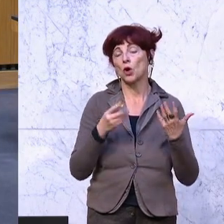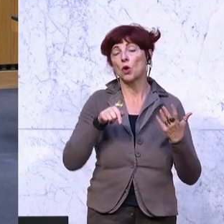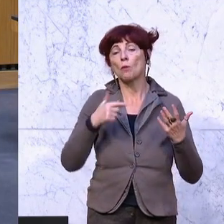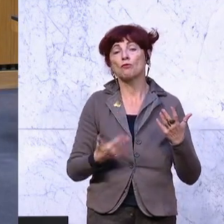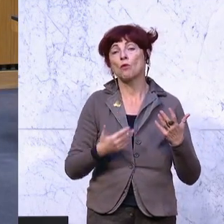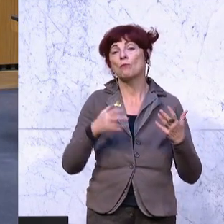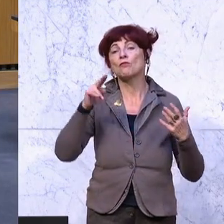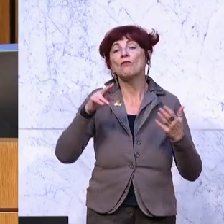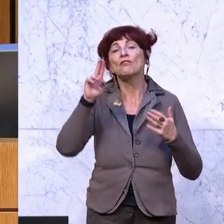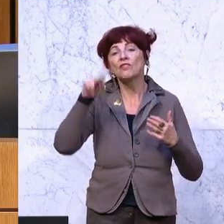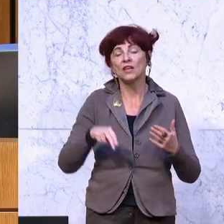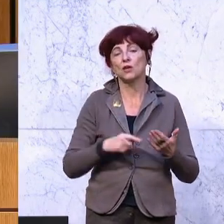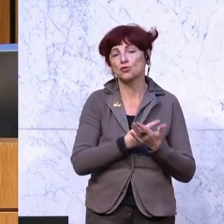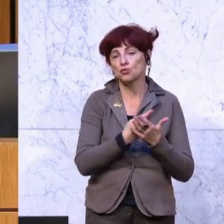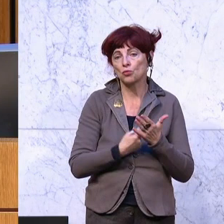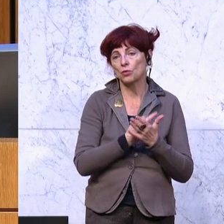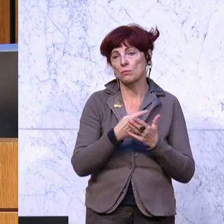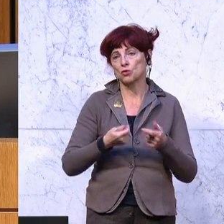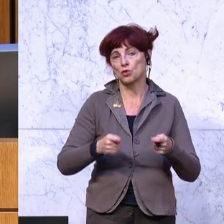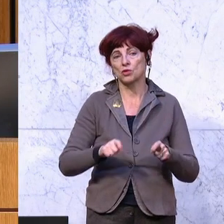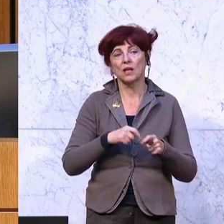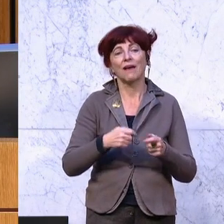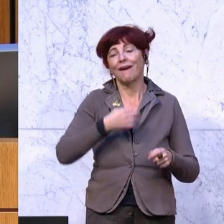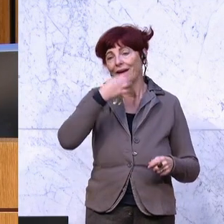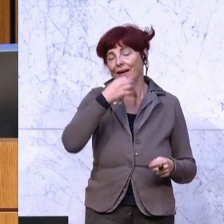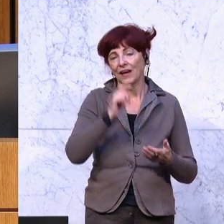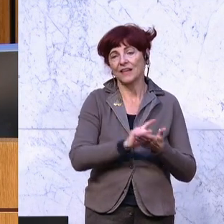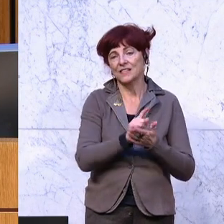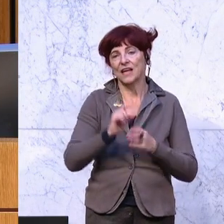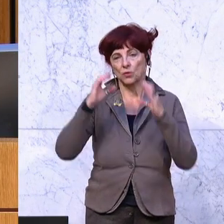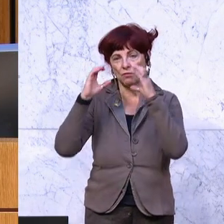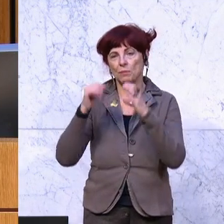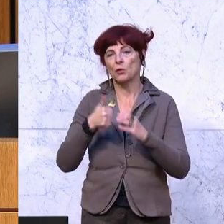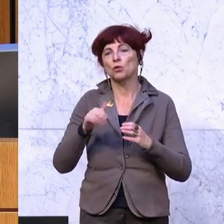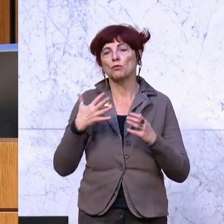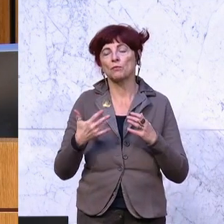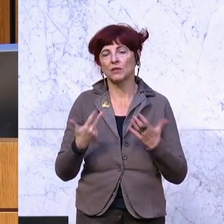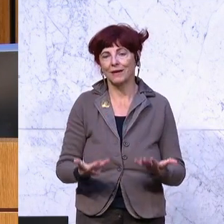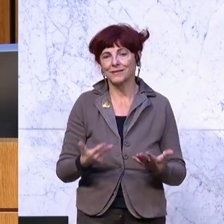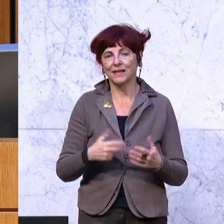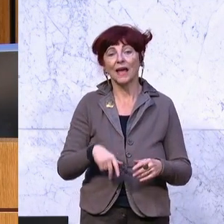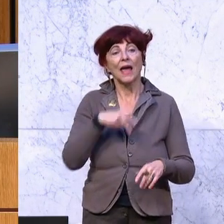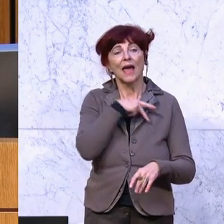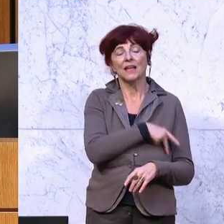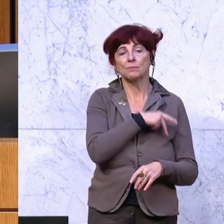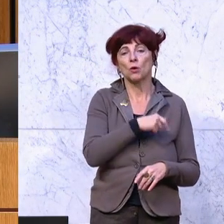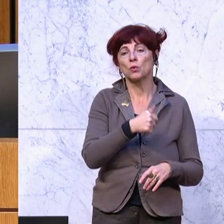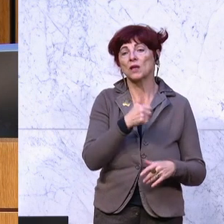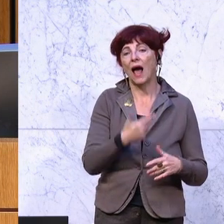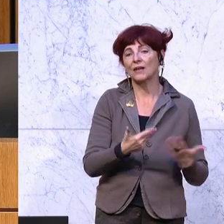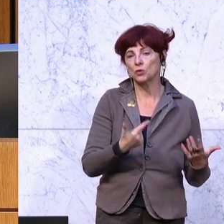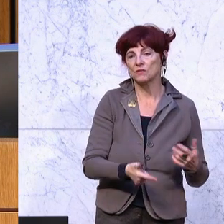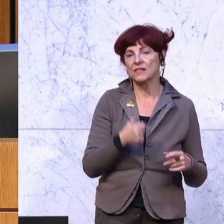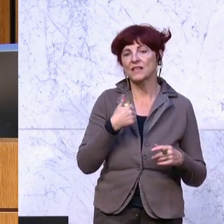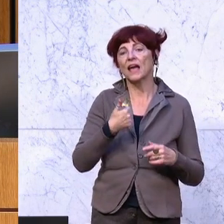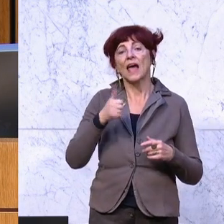sodass sich folgende Redezeiten ergeben. Für die ÖVP 185, für die SPÖ 128, für die FPÖ